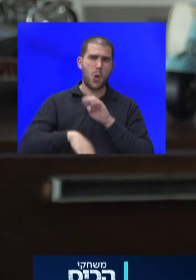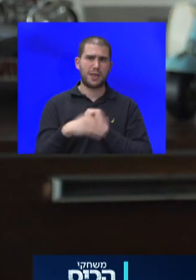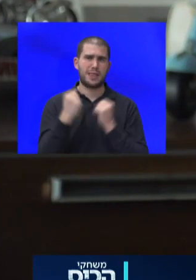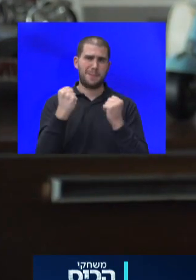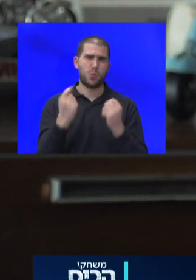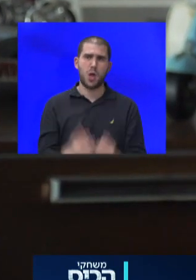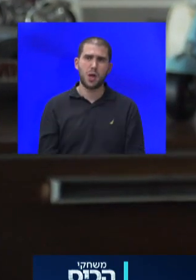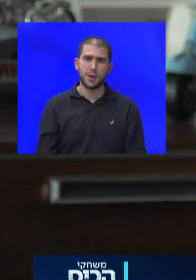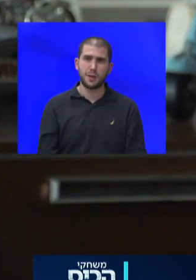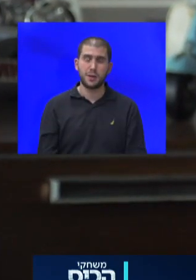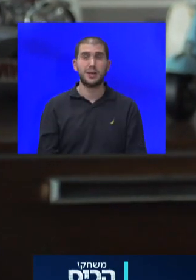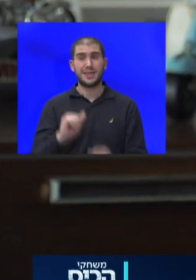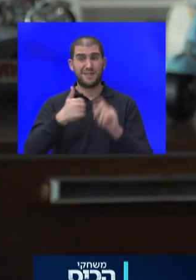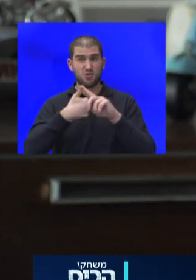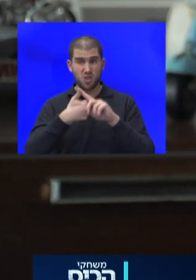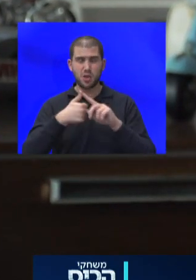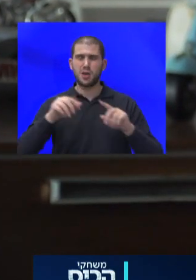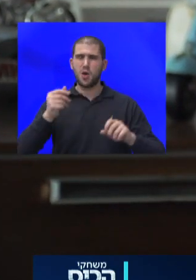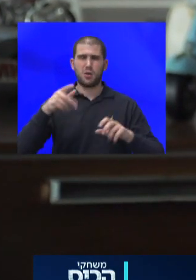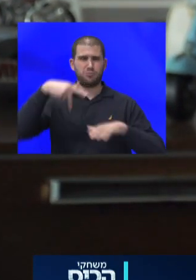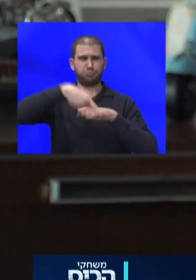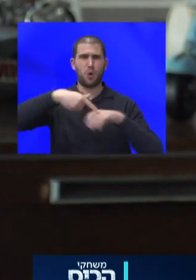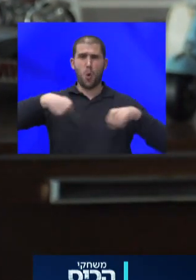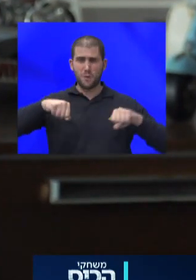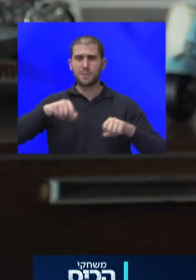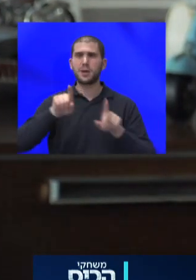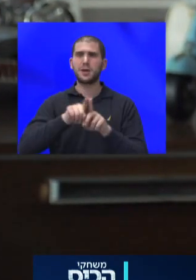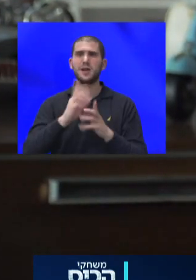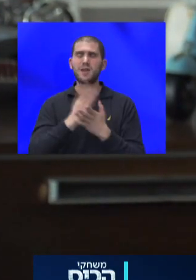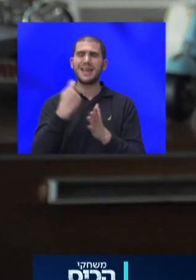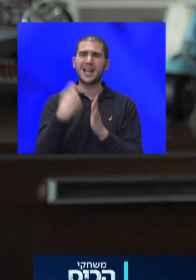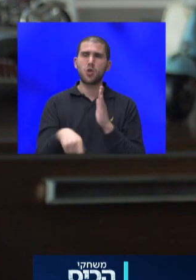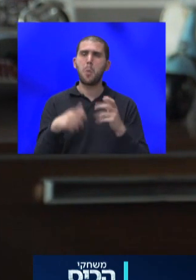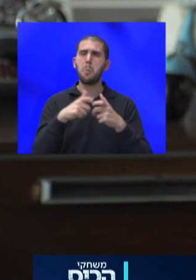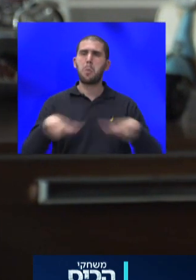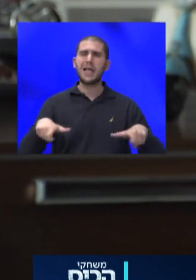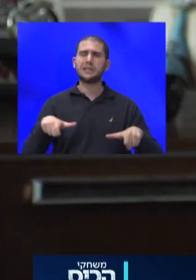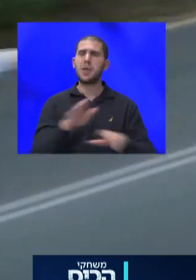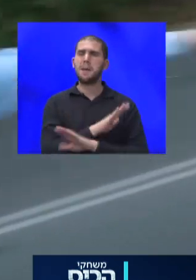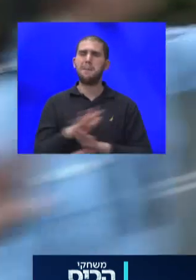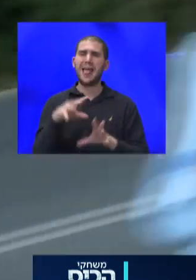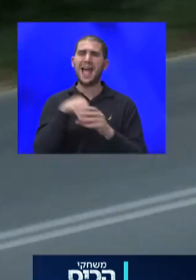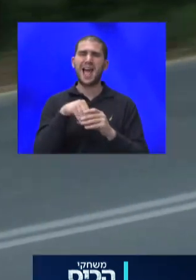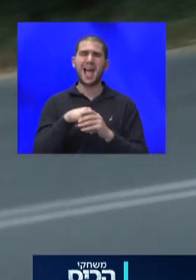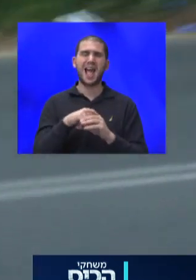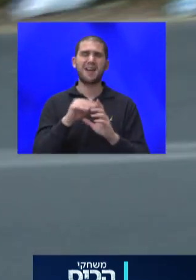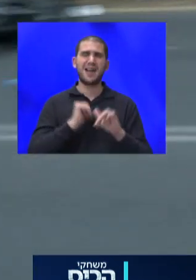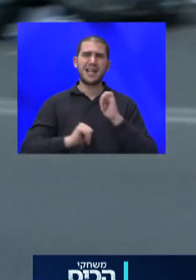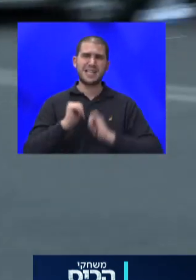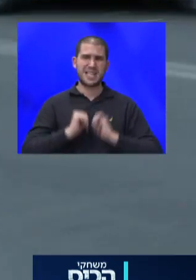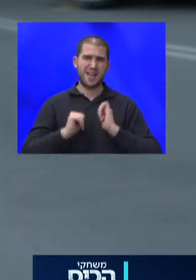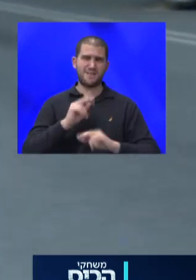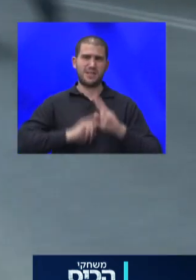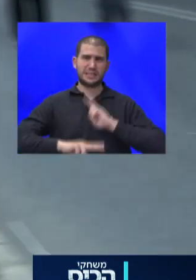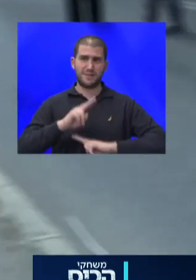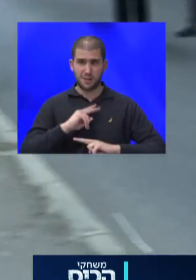הראשון, זה שהאופנואיסטים יעברו לחוש פוליסות ללא רכיב כאב וסבל, שבעצם